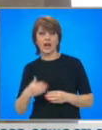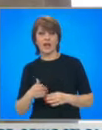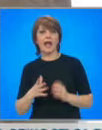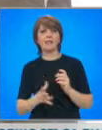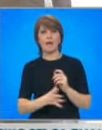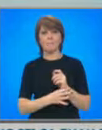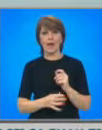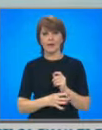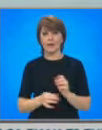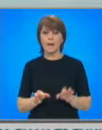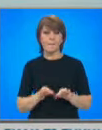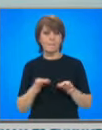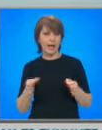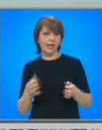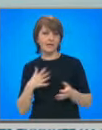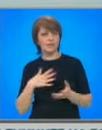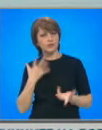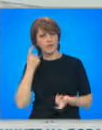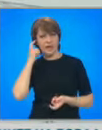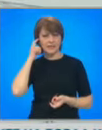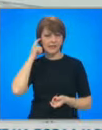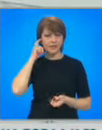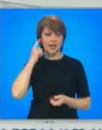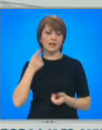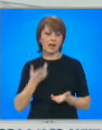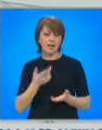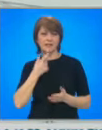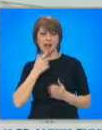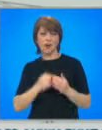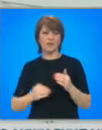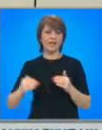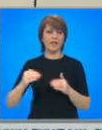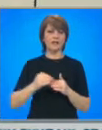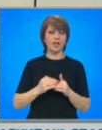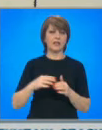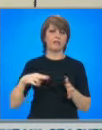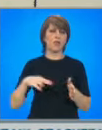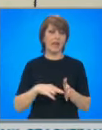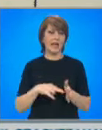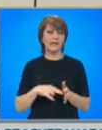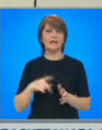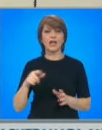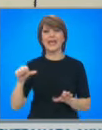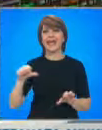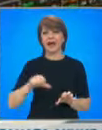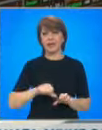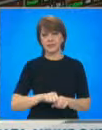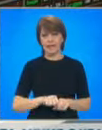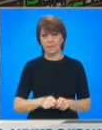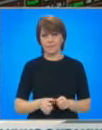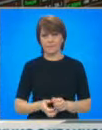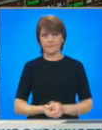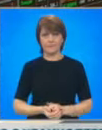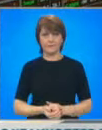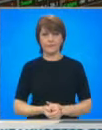Мярката също от особено значение в контекста на значителното увлечение на цените на електроенергията и природния газ, каза още министър